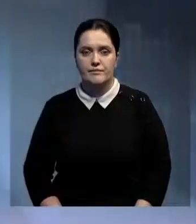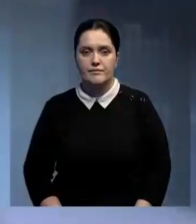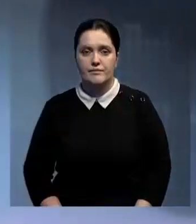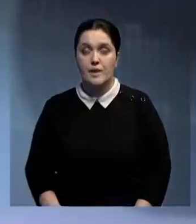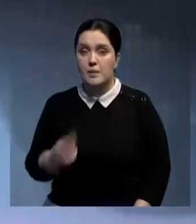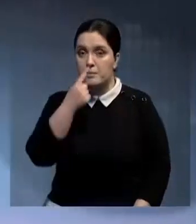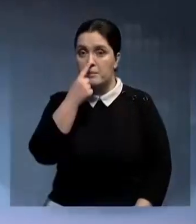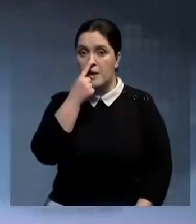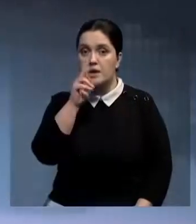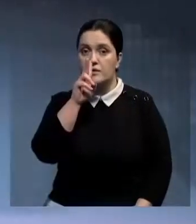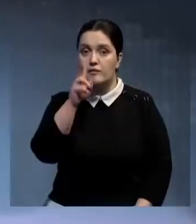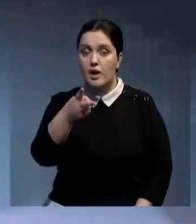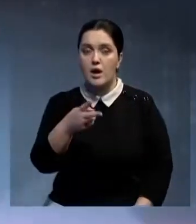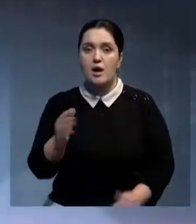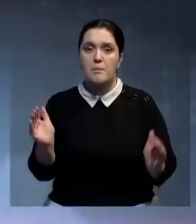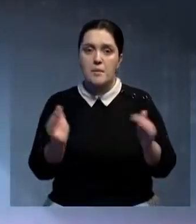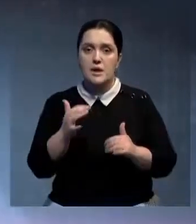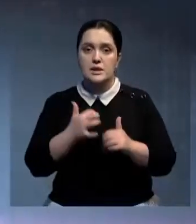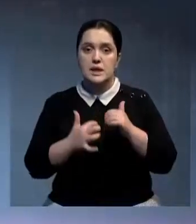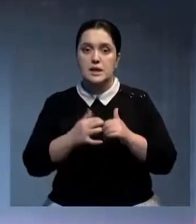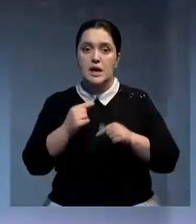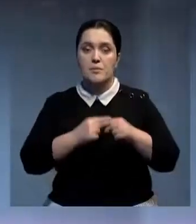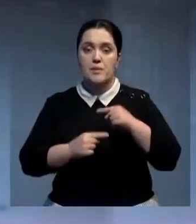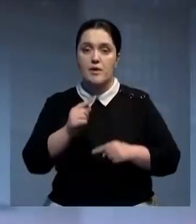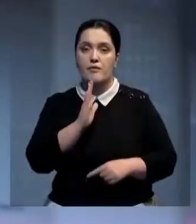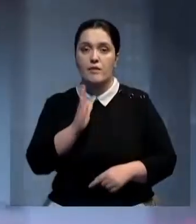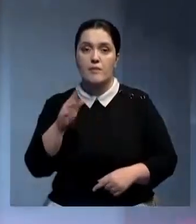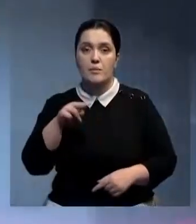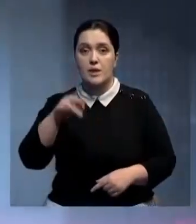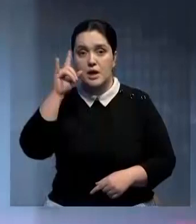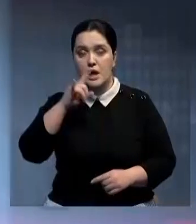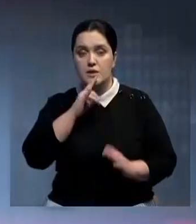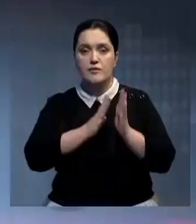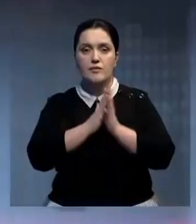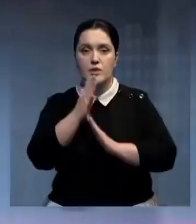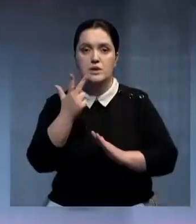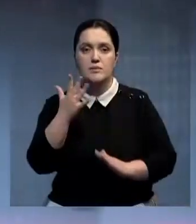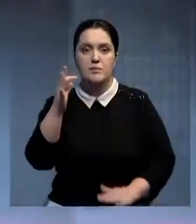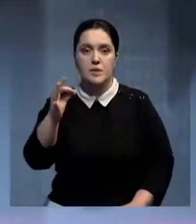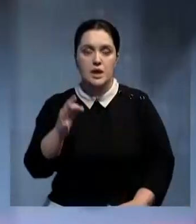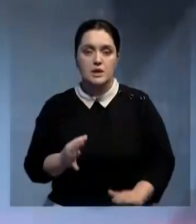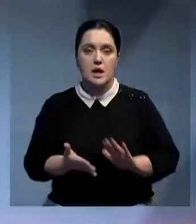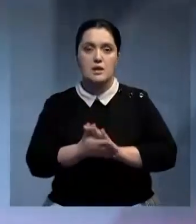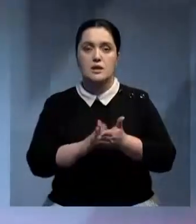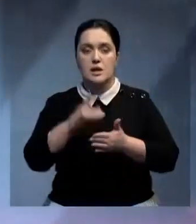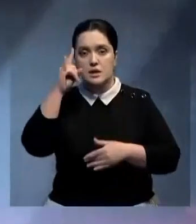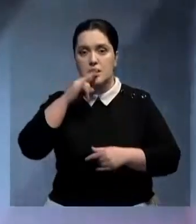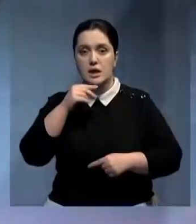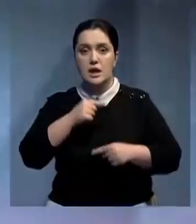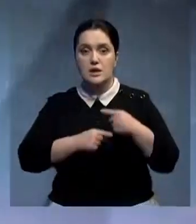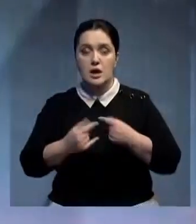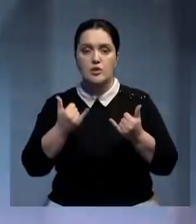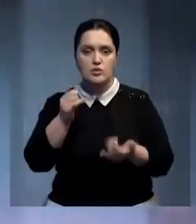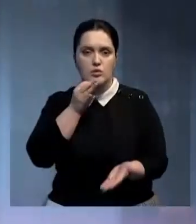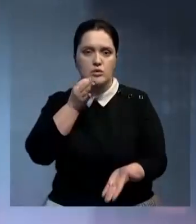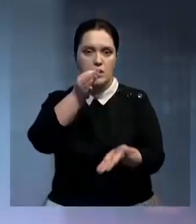В ближайшие два года доля малого и среднего предпринимательства ВВП Казахстана вырастет до 35%. О состоянии